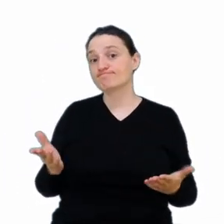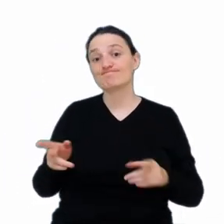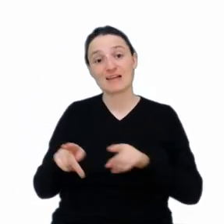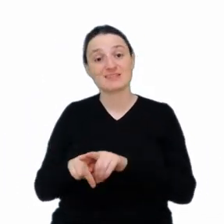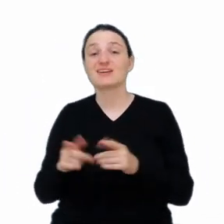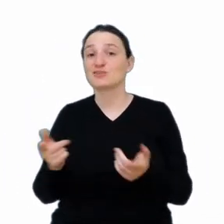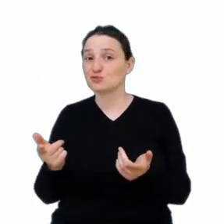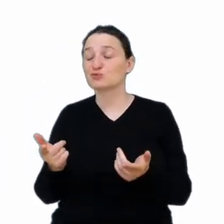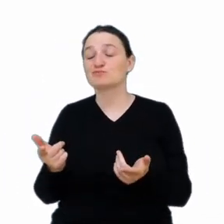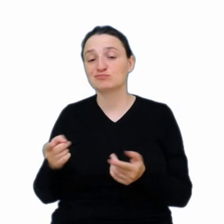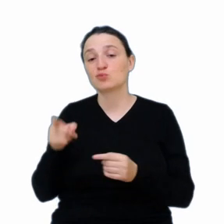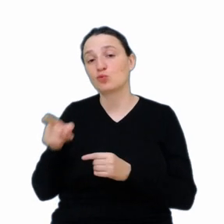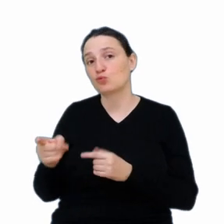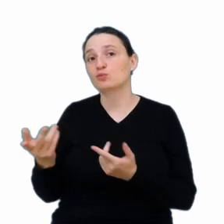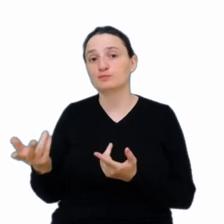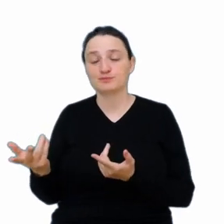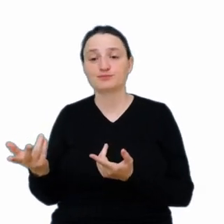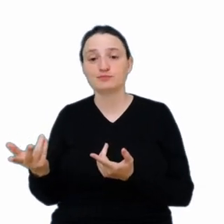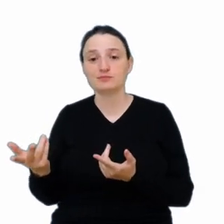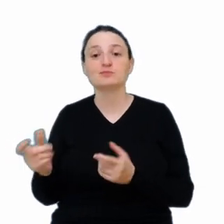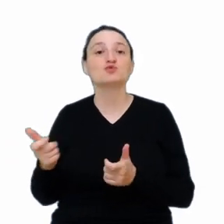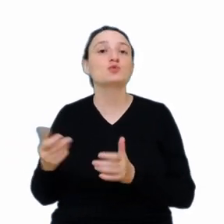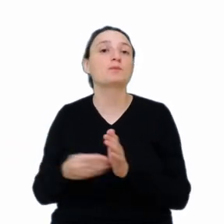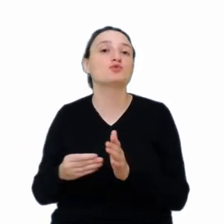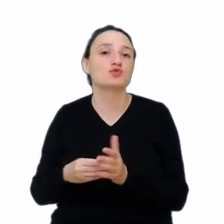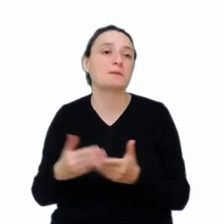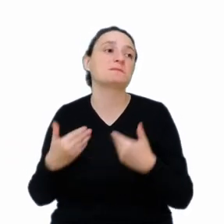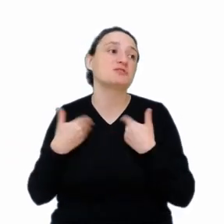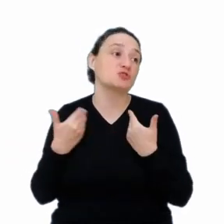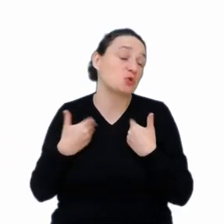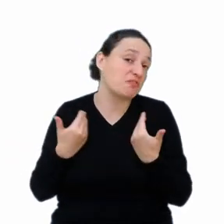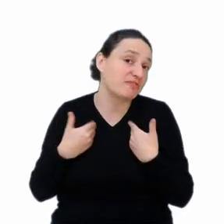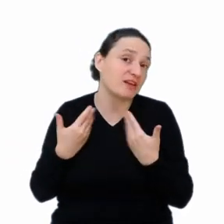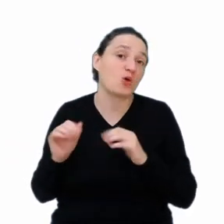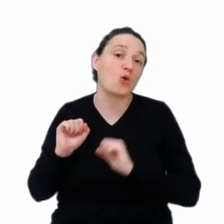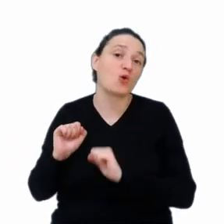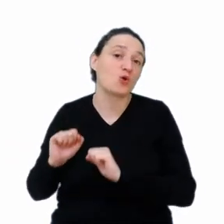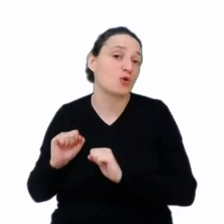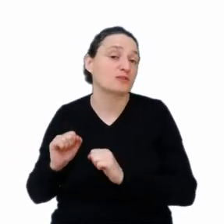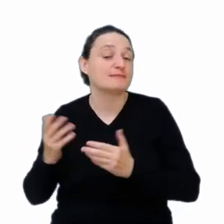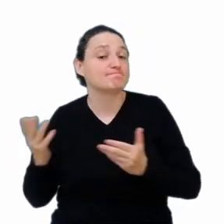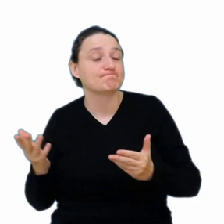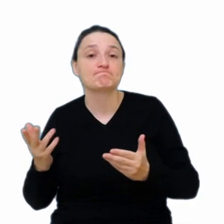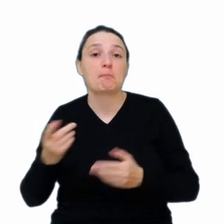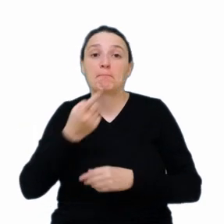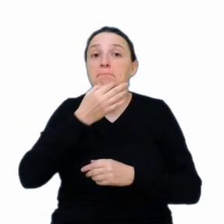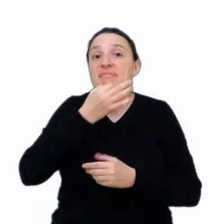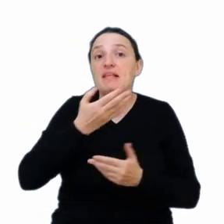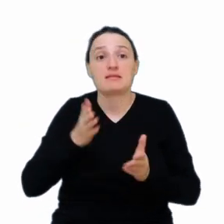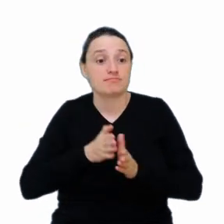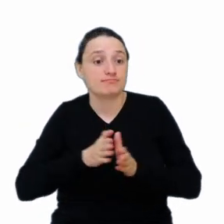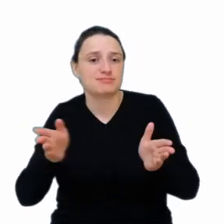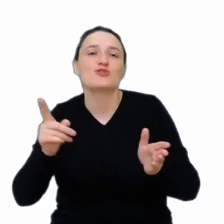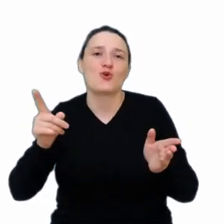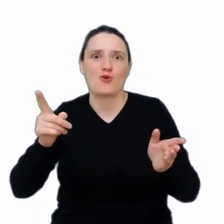wszystkich elementów, które są dla nas potrzebne, czyli zdrowie na przykład, ochrona zdrowia. Pytanie, w którą stronę iść. Oczywiście to są dwie skrajności.